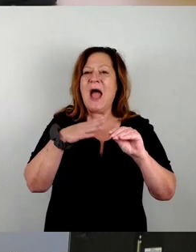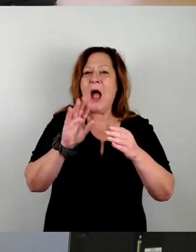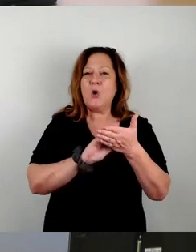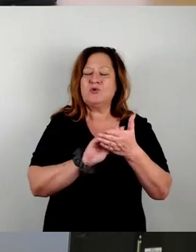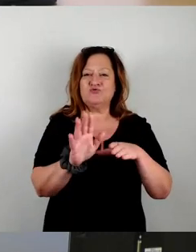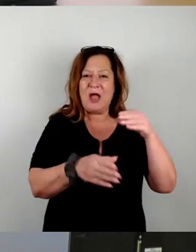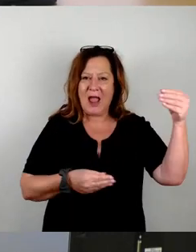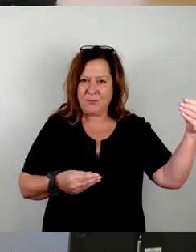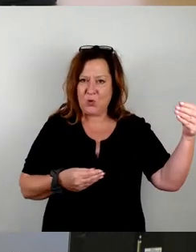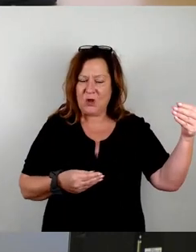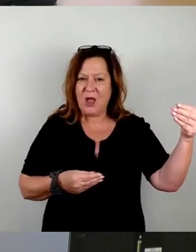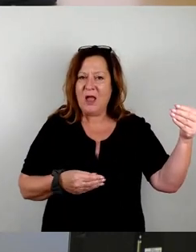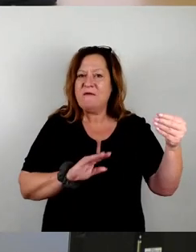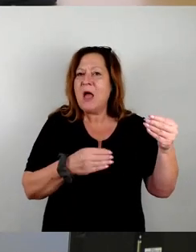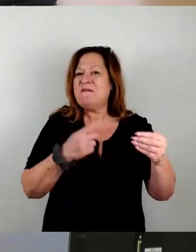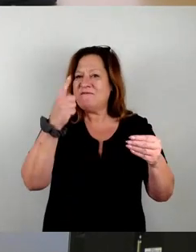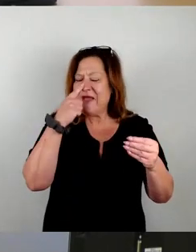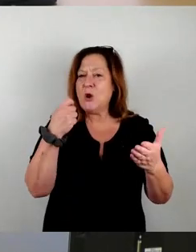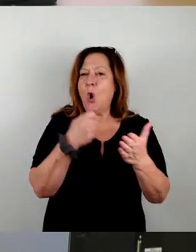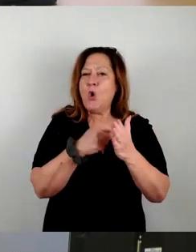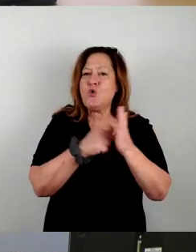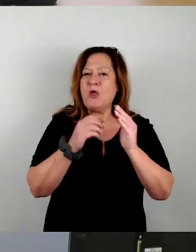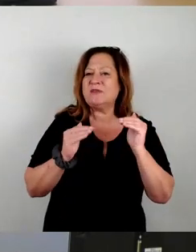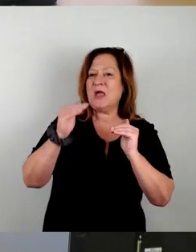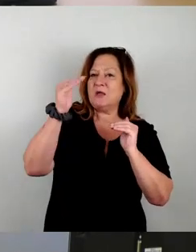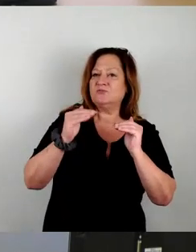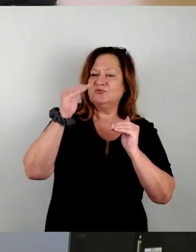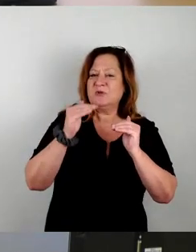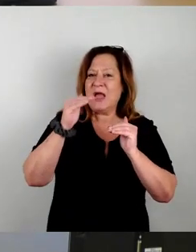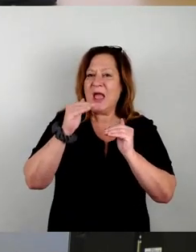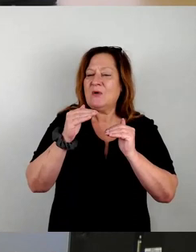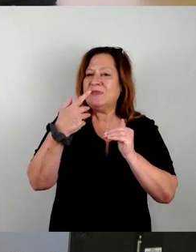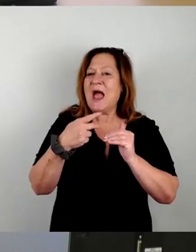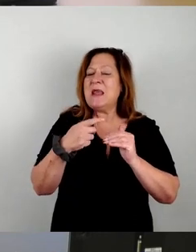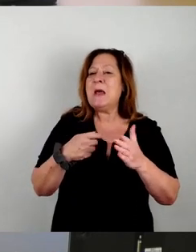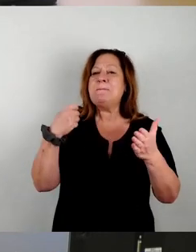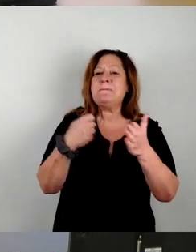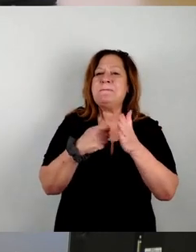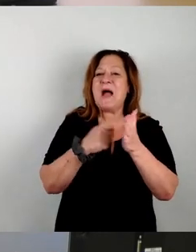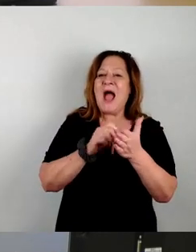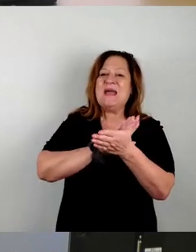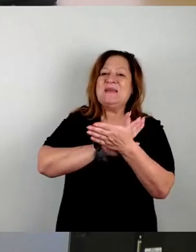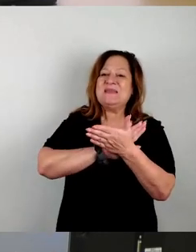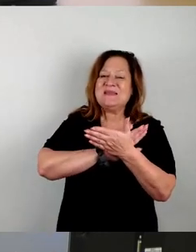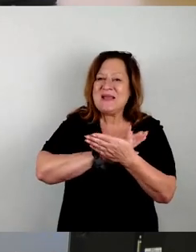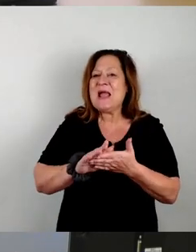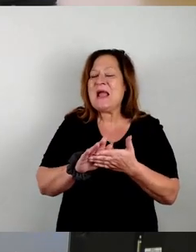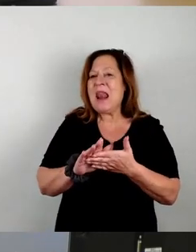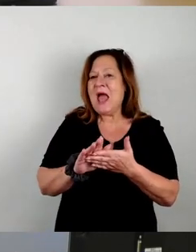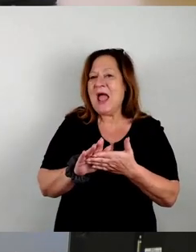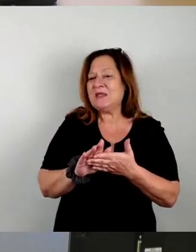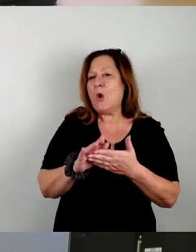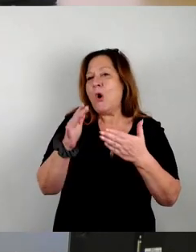dass bei bestimmten Kostensteigerungsgrößen Preisgleitklauseln ziehen. Ob das uns gefällt oder den Bürgern gefällt oder nicht,